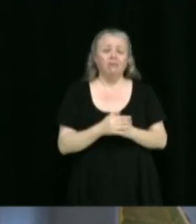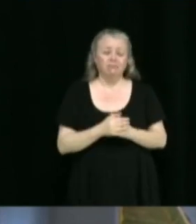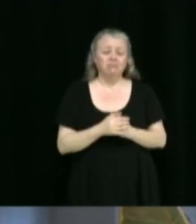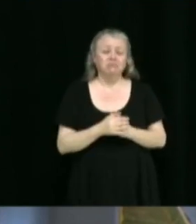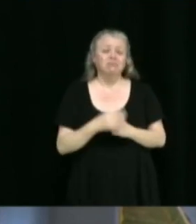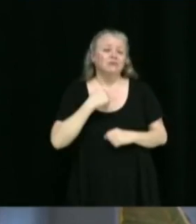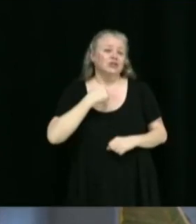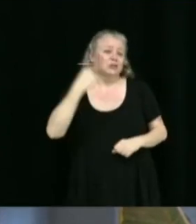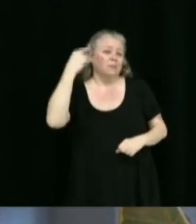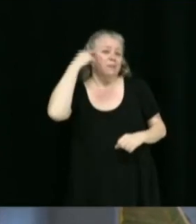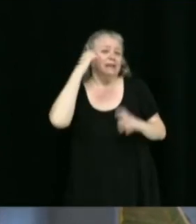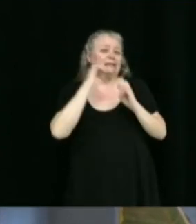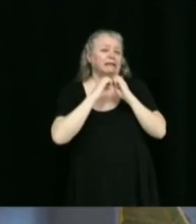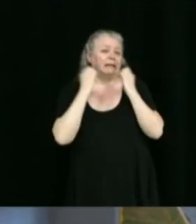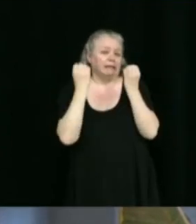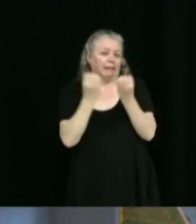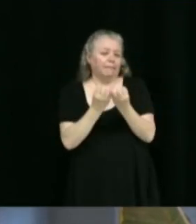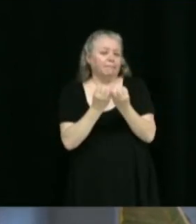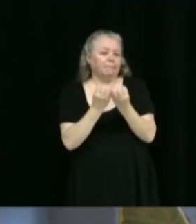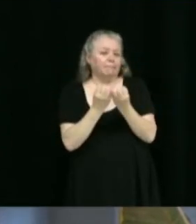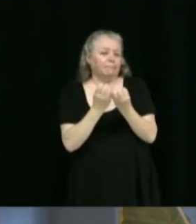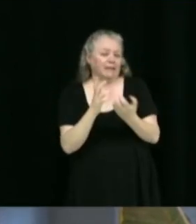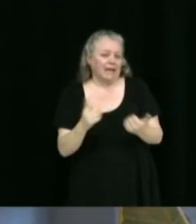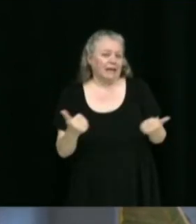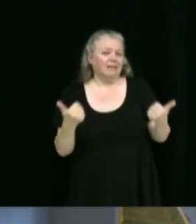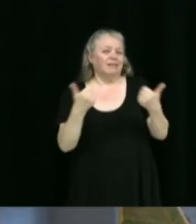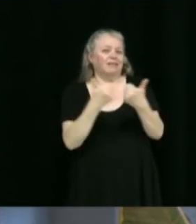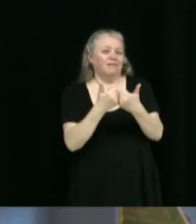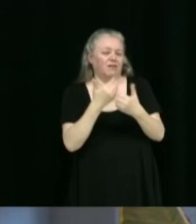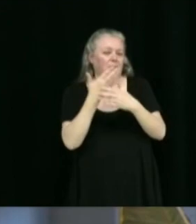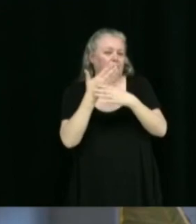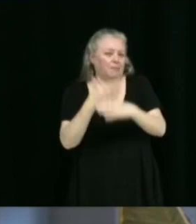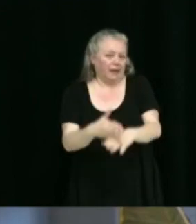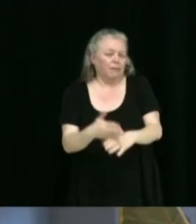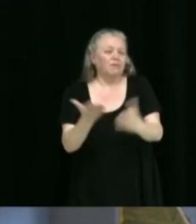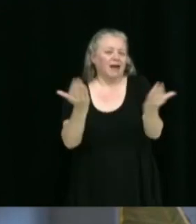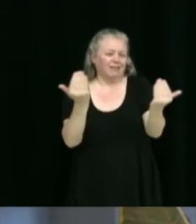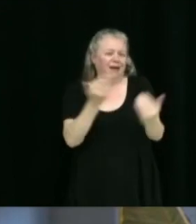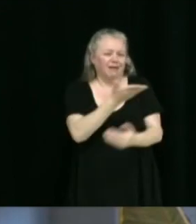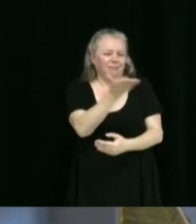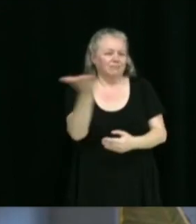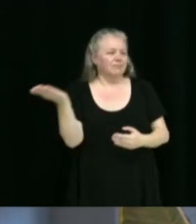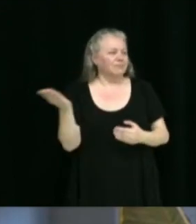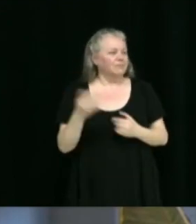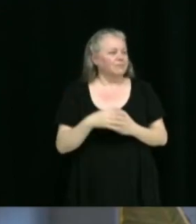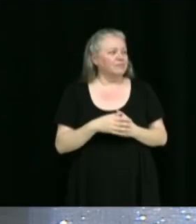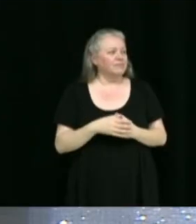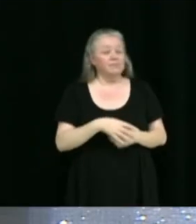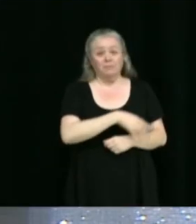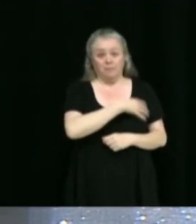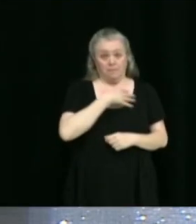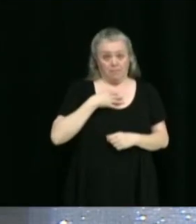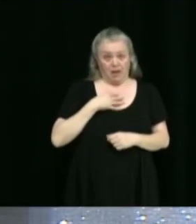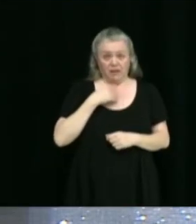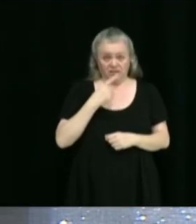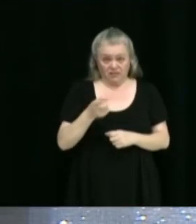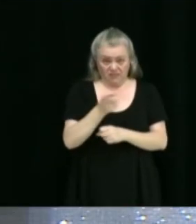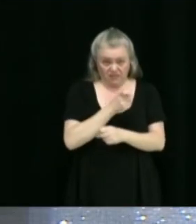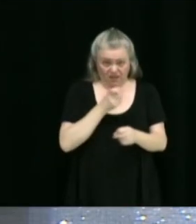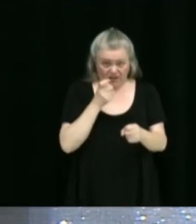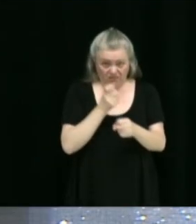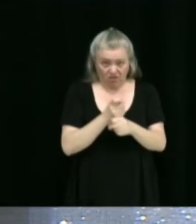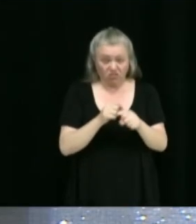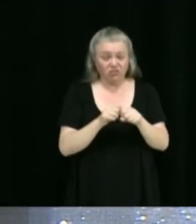je pense que l'équipe du Grand Défi est prête et vous attend en grand nombre. On nous dit même que le directeur général de la Ville de